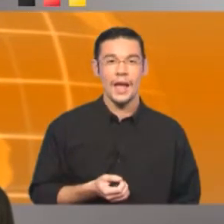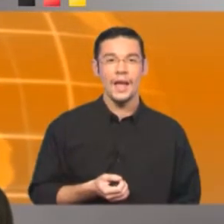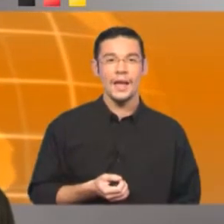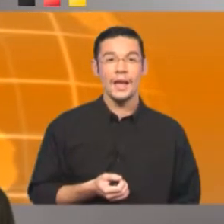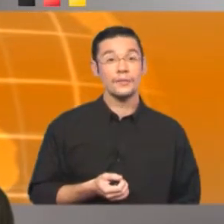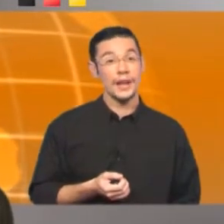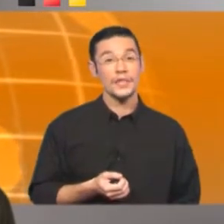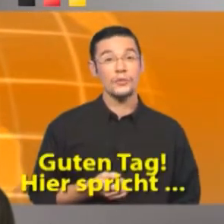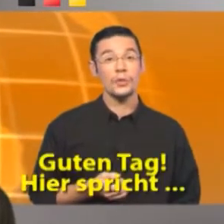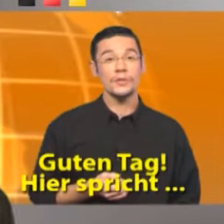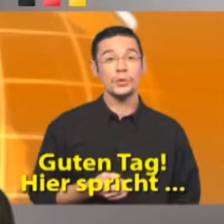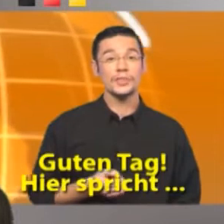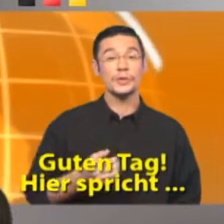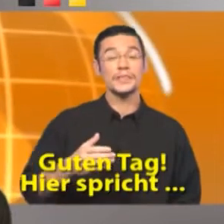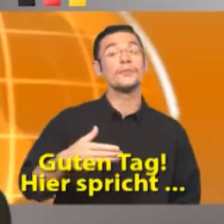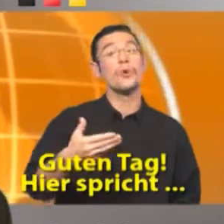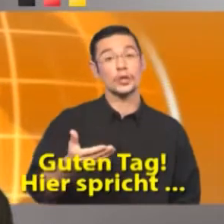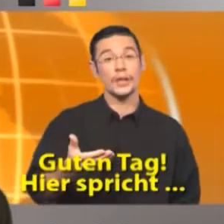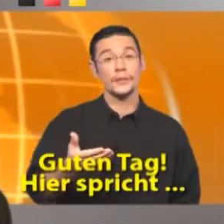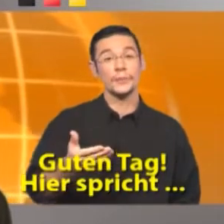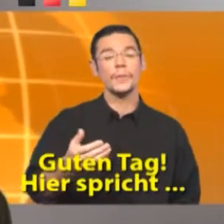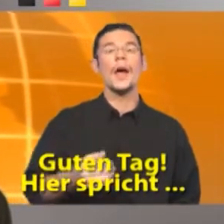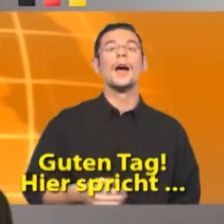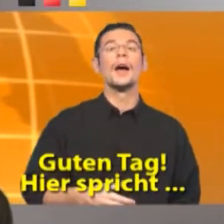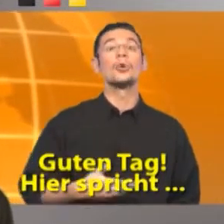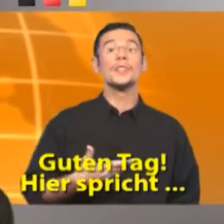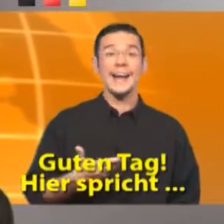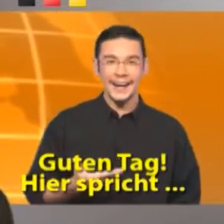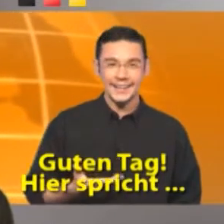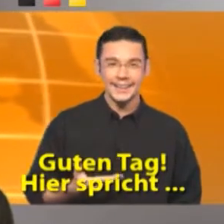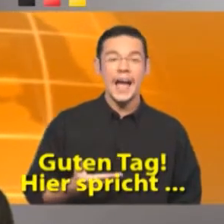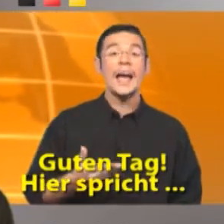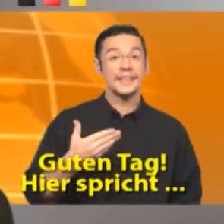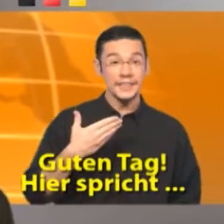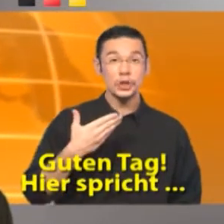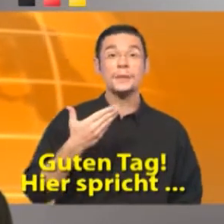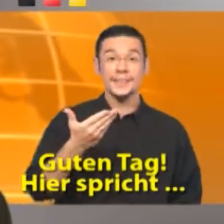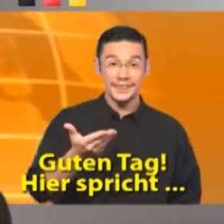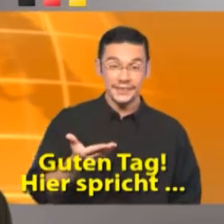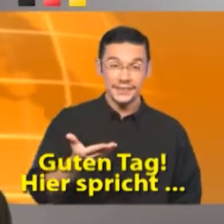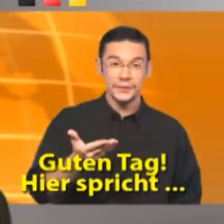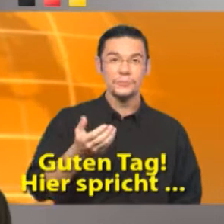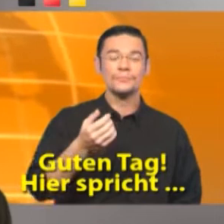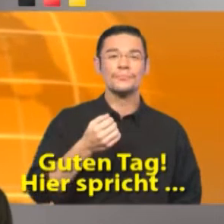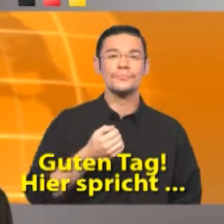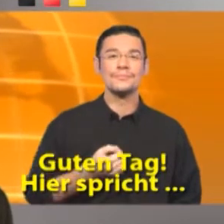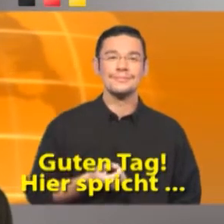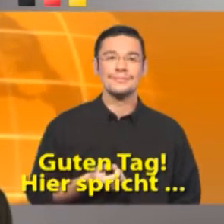Vielleicht wollen wir uns zunächst vorstellen Guten Tag, hier spricht